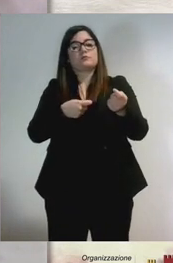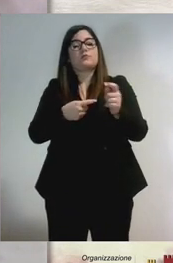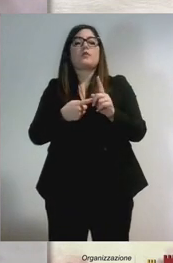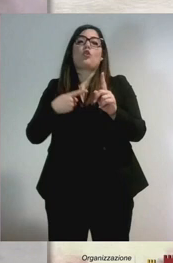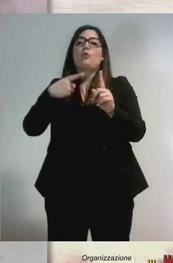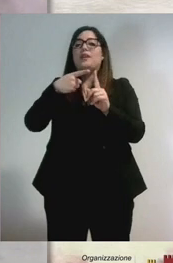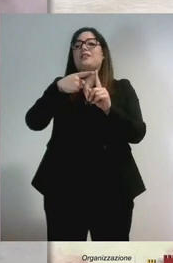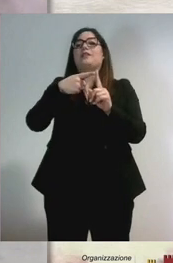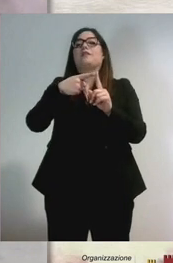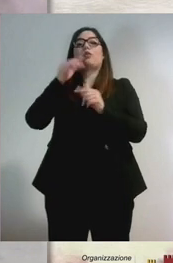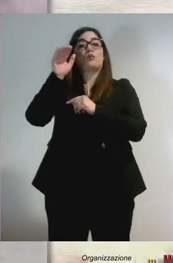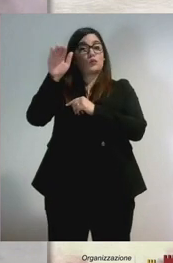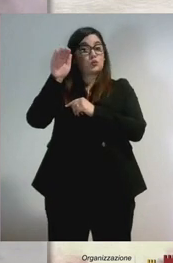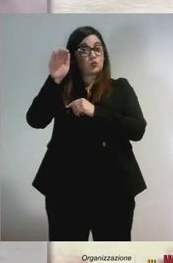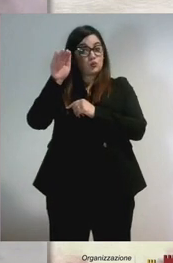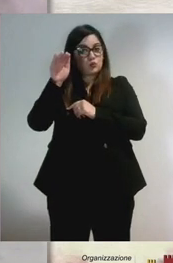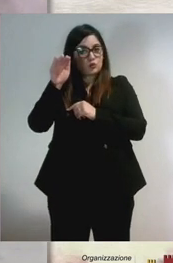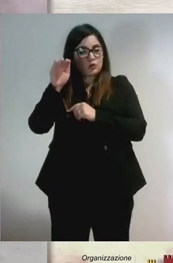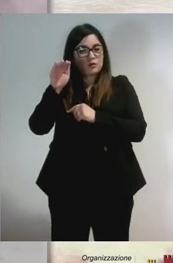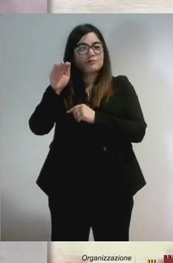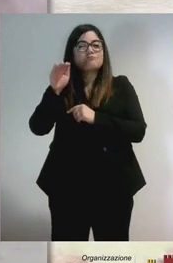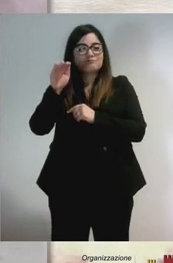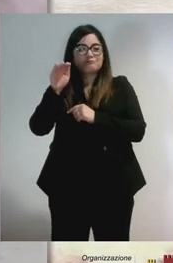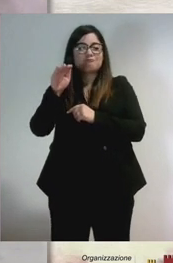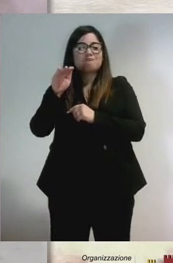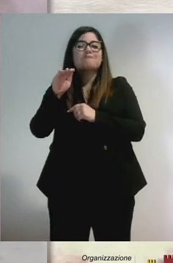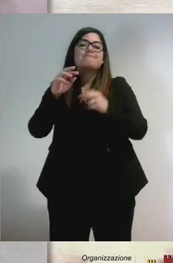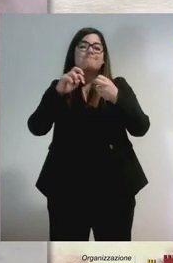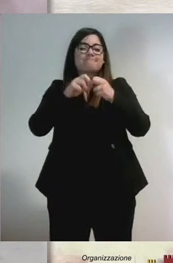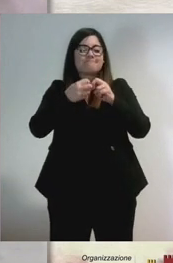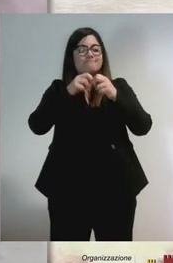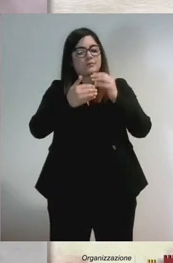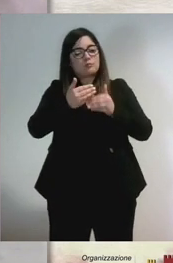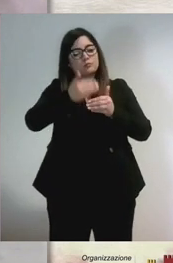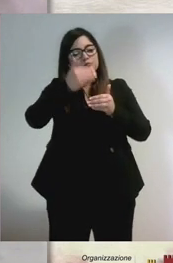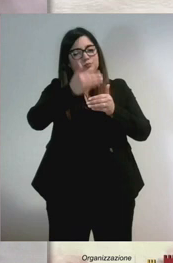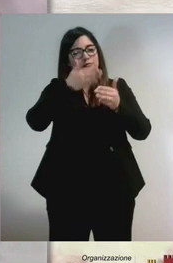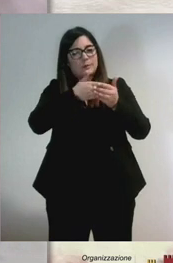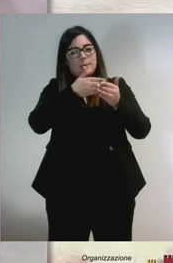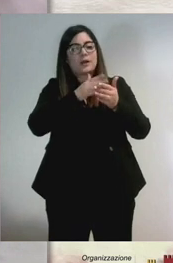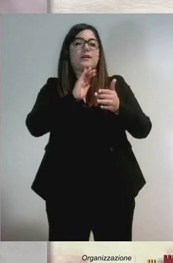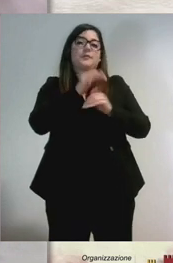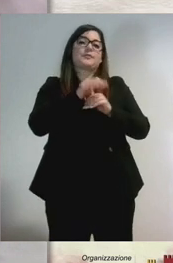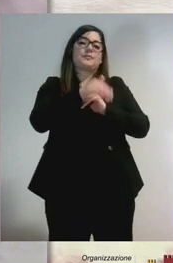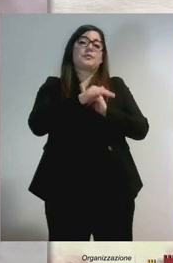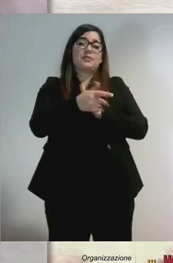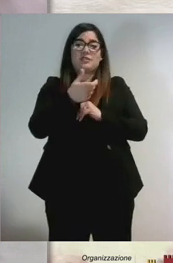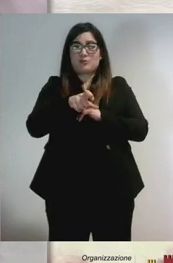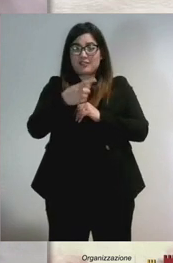giorno, magari, a sciogliere tutti questi nodi che questo Paese ha. Altrimenti non cresceremo mai.